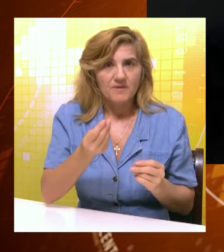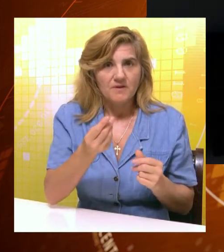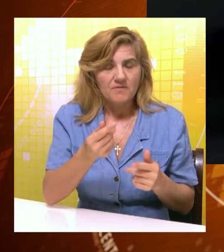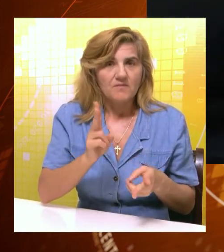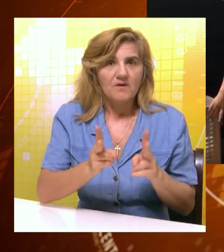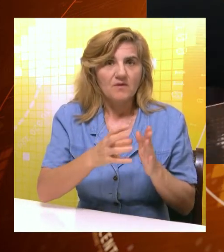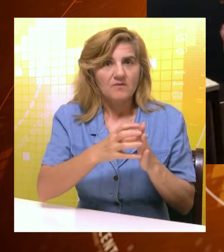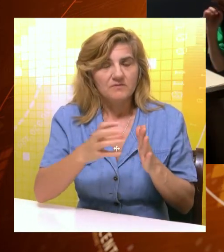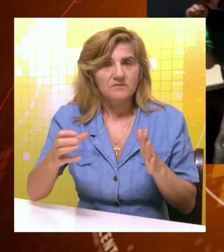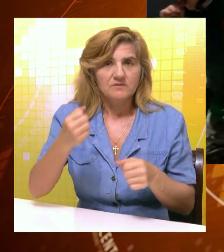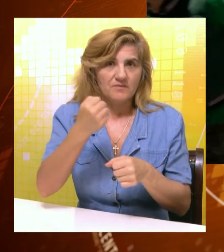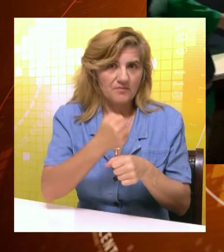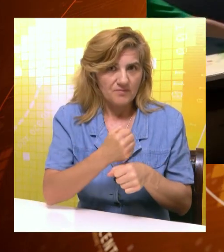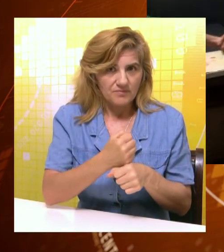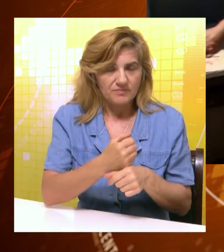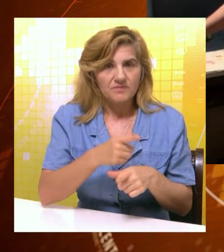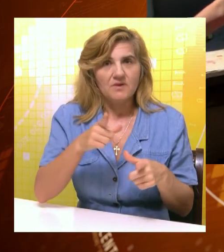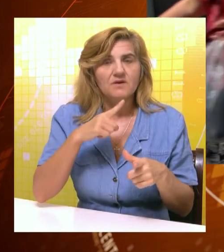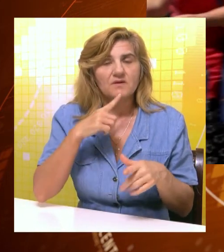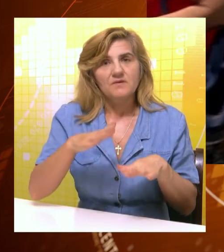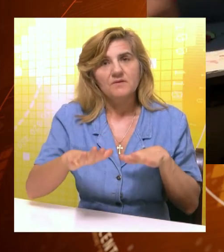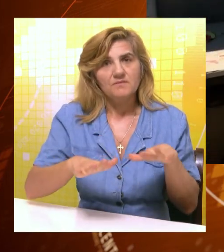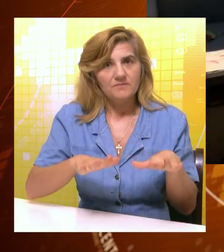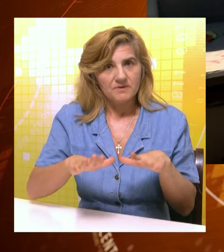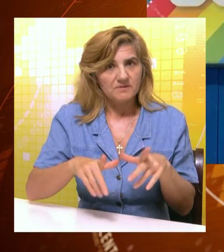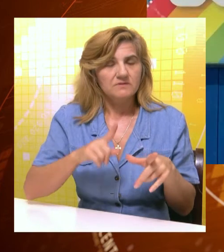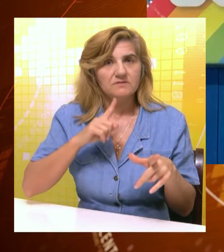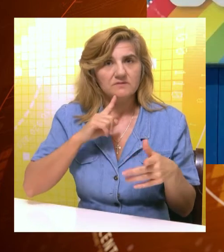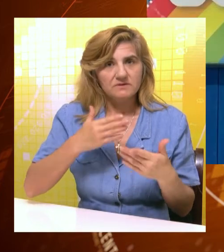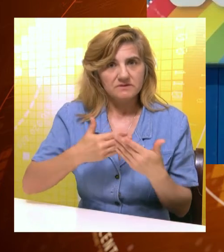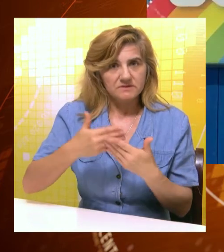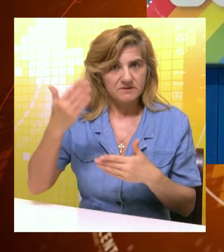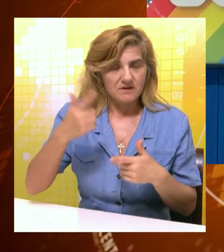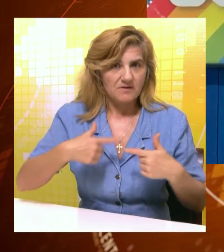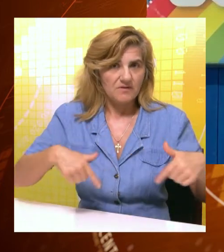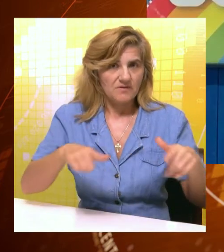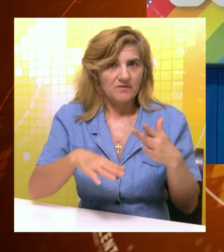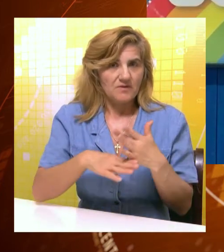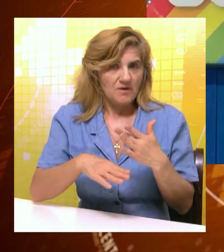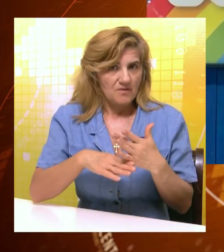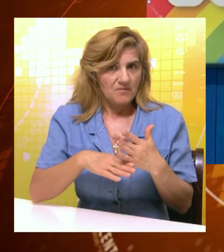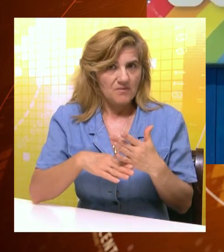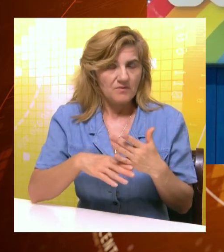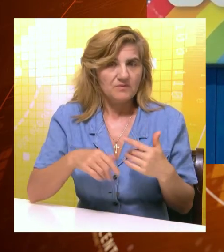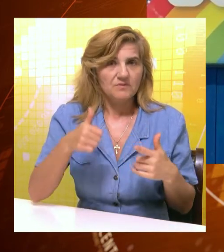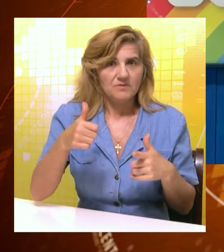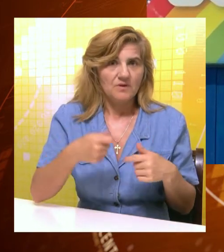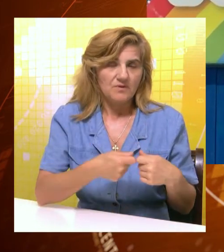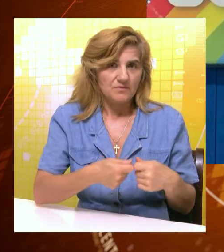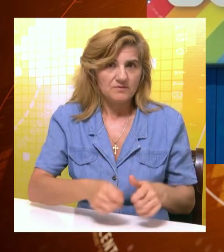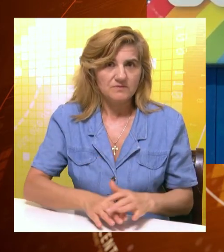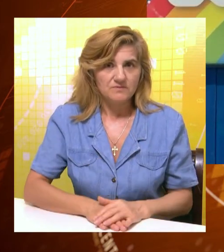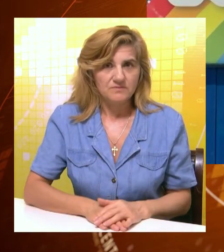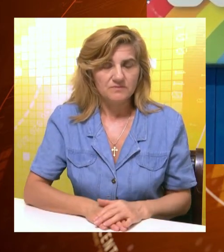sredstva za svoje funkcionisanje. A pored pomenutog ministarstva, grad Subotica u velikoj meri pomaže rad i funkcionisanje